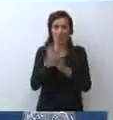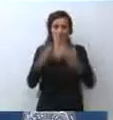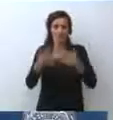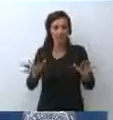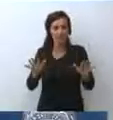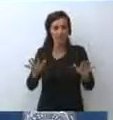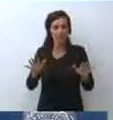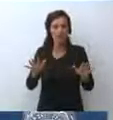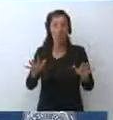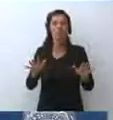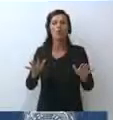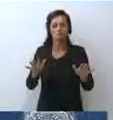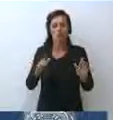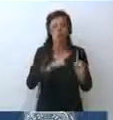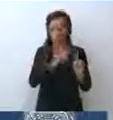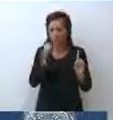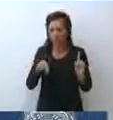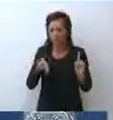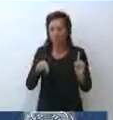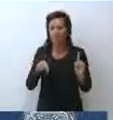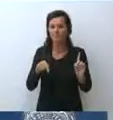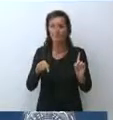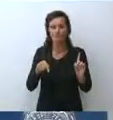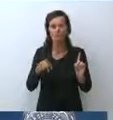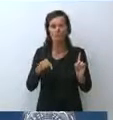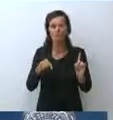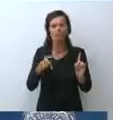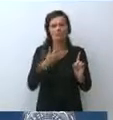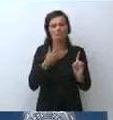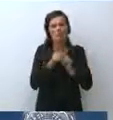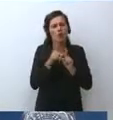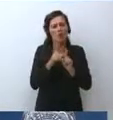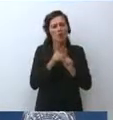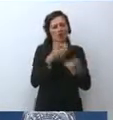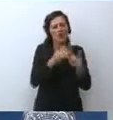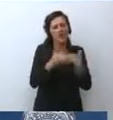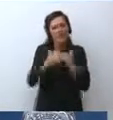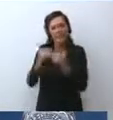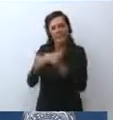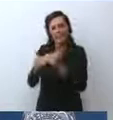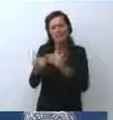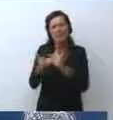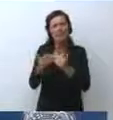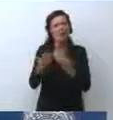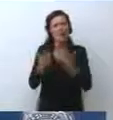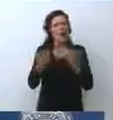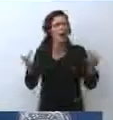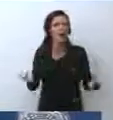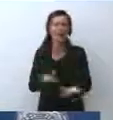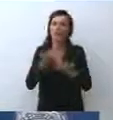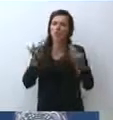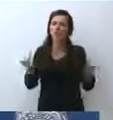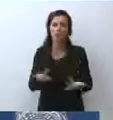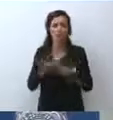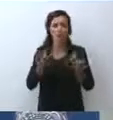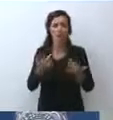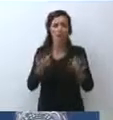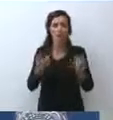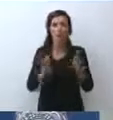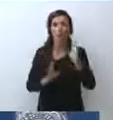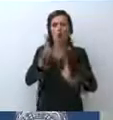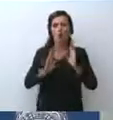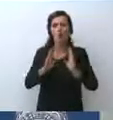questo mese limitazioni molto, molto leggere rispetto a quelle che avevamo imparato a conoscere nei mesi